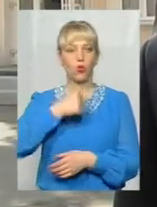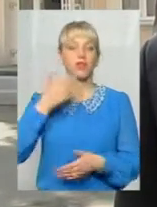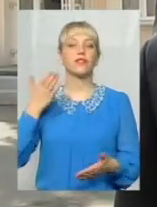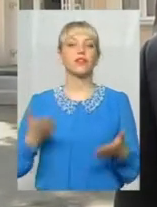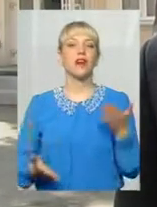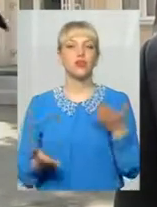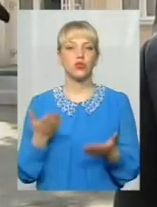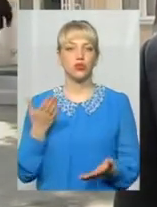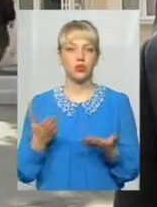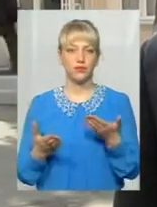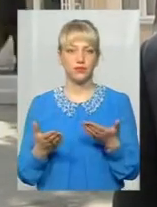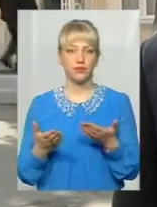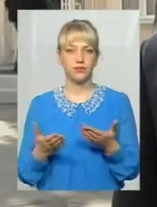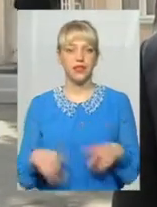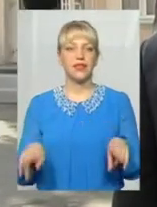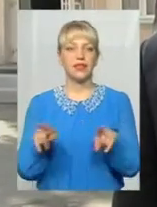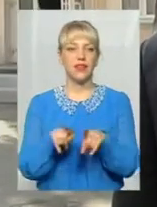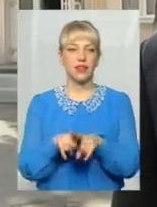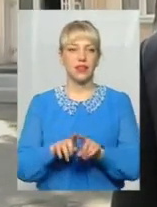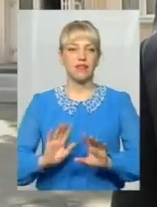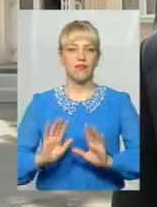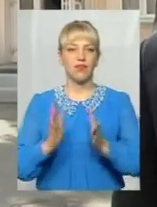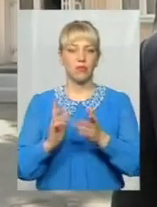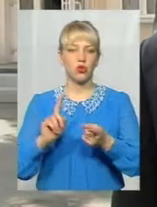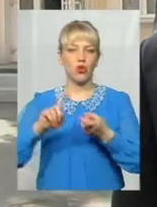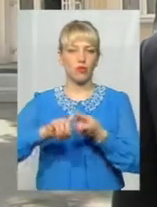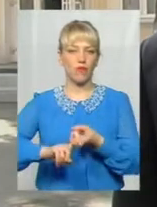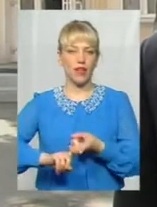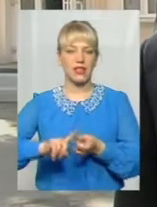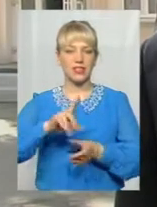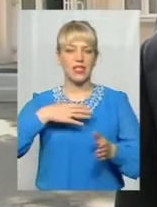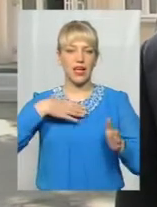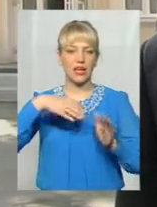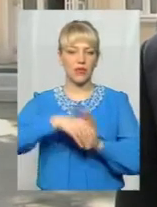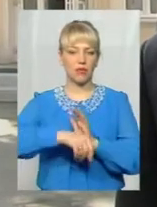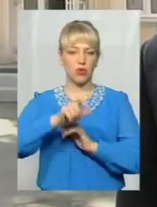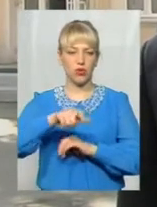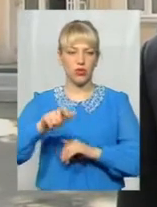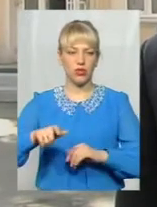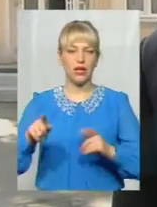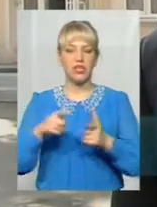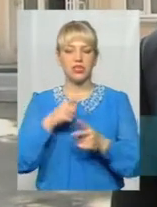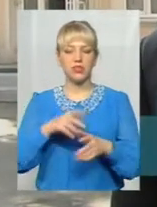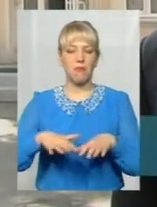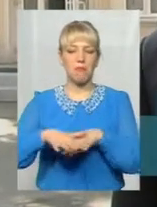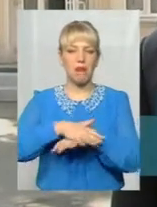такий випадок, пов'язаний з загибелем людей чи масою загибелем тварин,